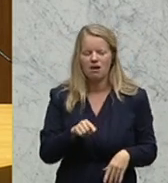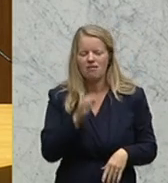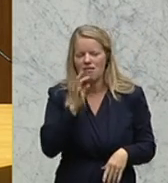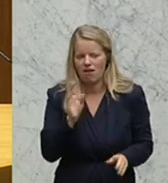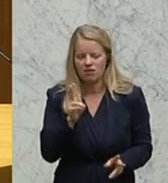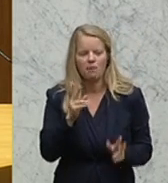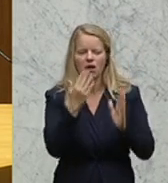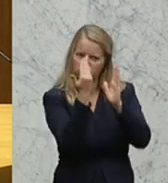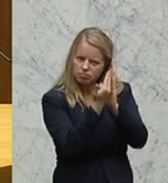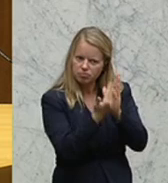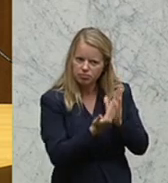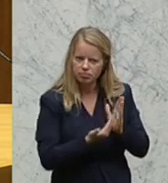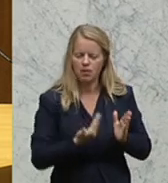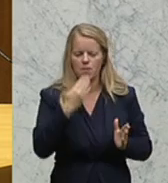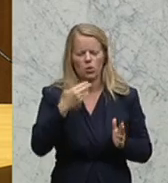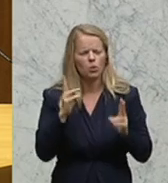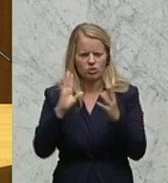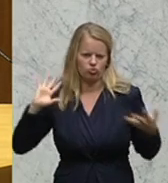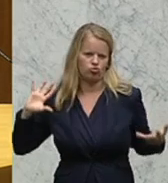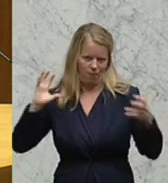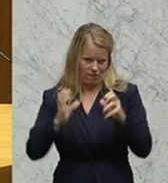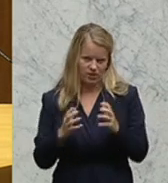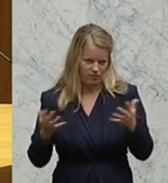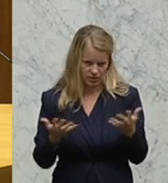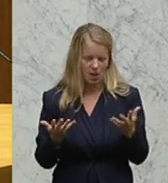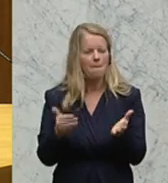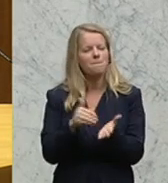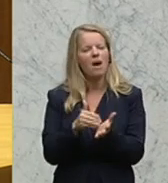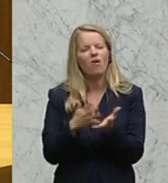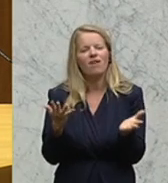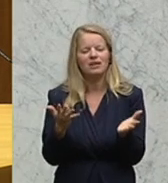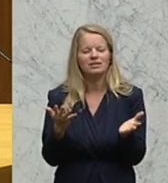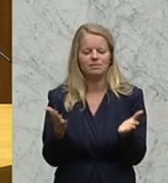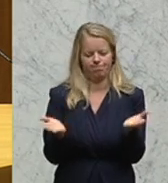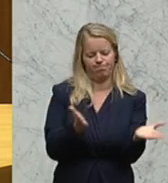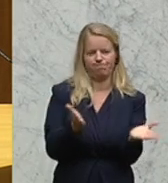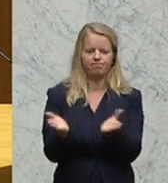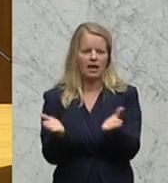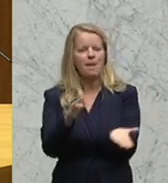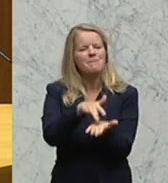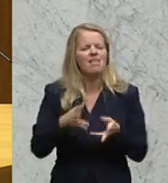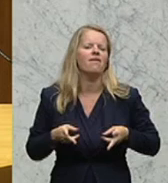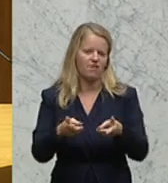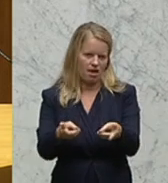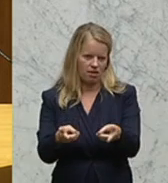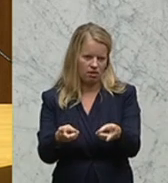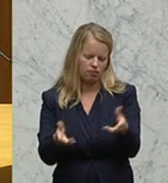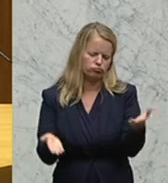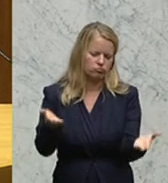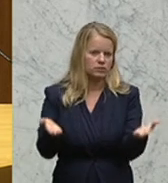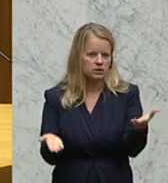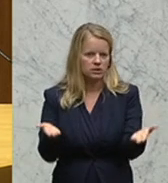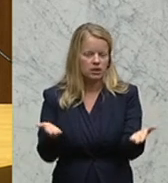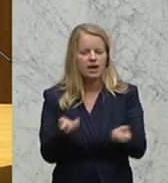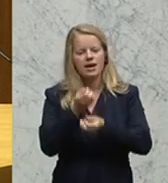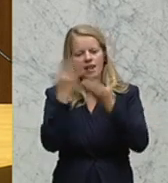da möchte ich ganz kurz zusammenfassen. Ich glaube, wir brauchen tatsächlich einen Mittelweg. Es kann auf der einen Seite natürlich nicht darum gehen, da bin ich schon bei